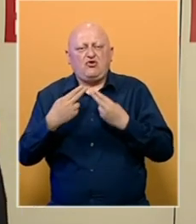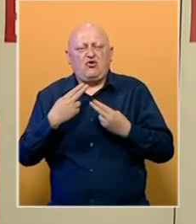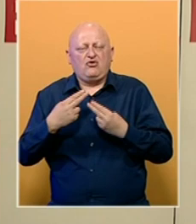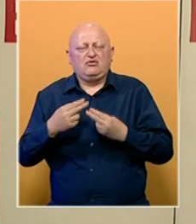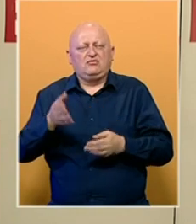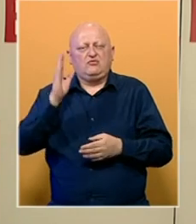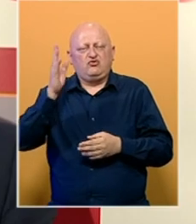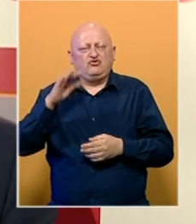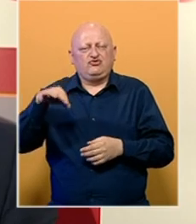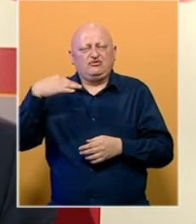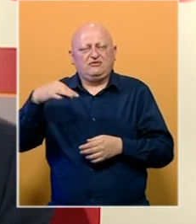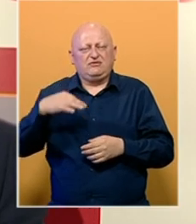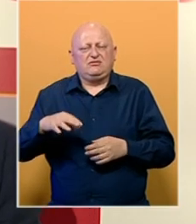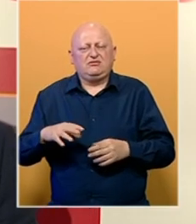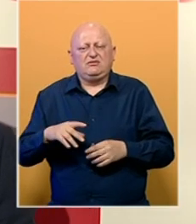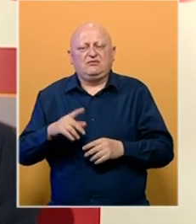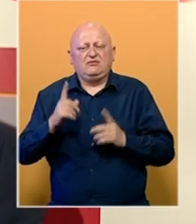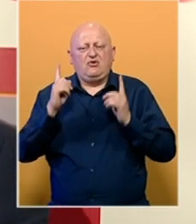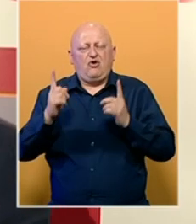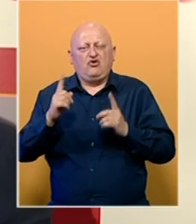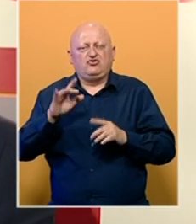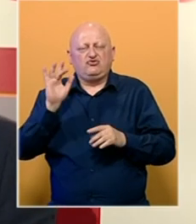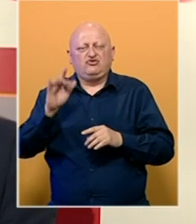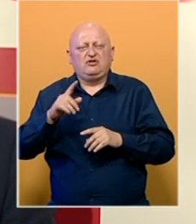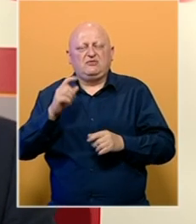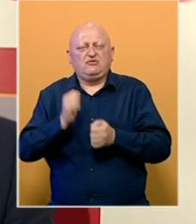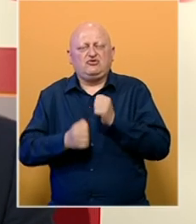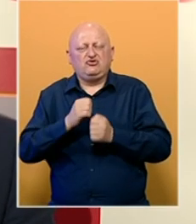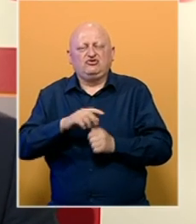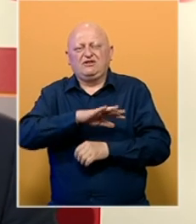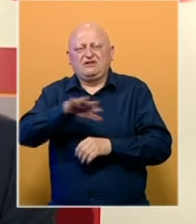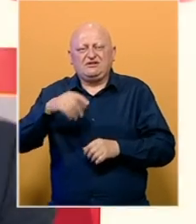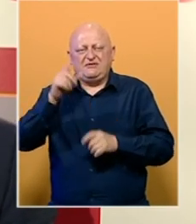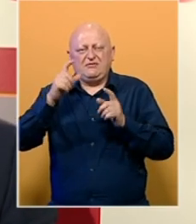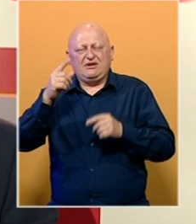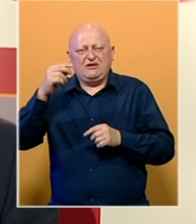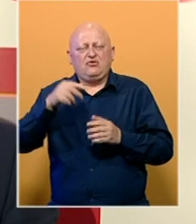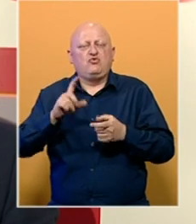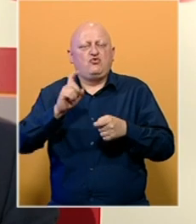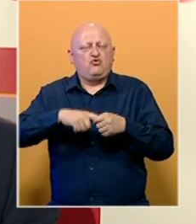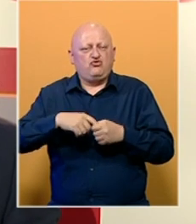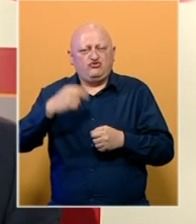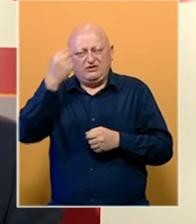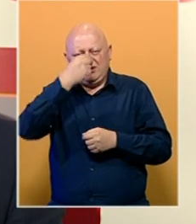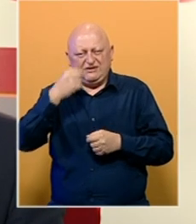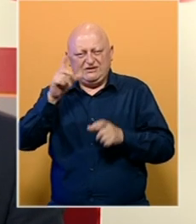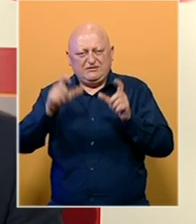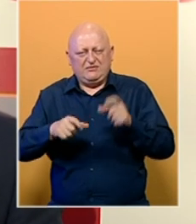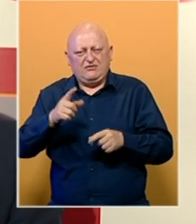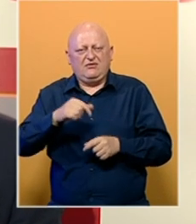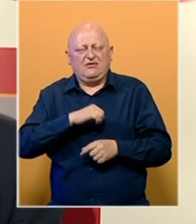budućnost Srebrenice. Osuđuje zločine nad svim narodima, uključujući naravno i Srbe, jer interes je da ovde